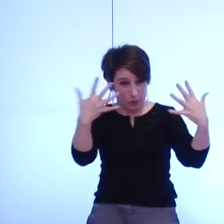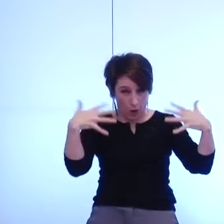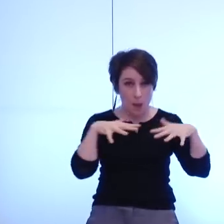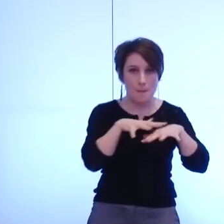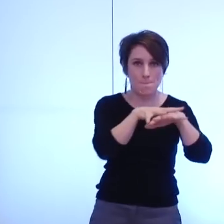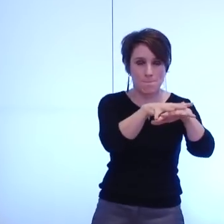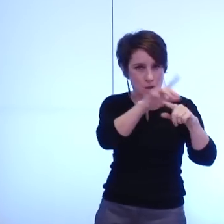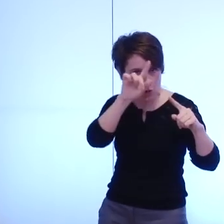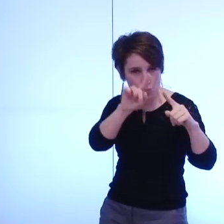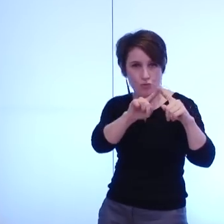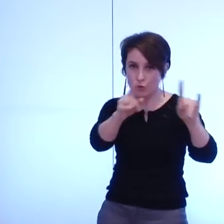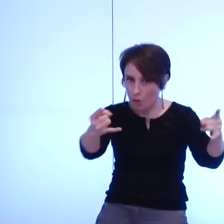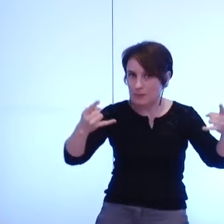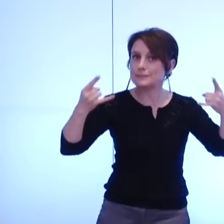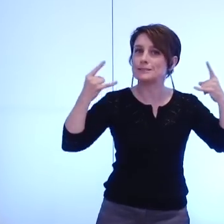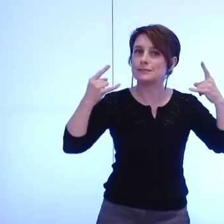attractivité